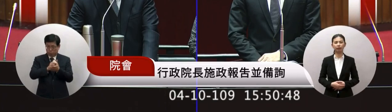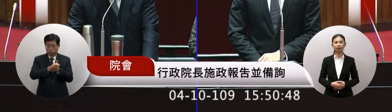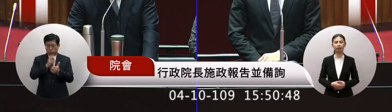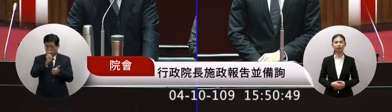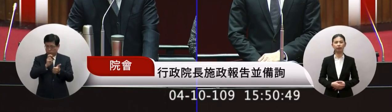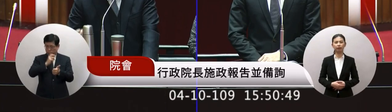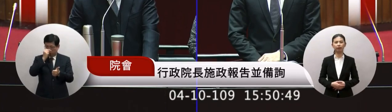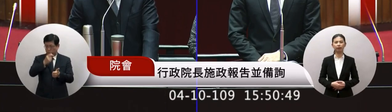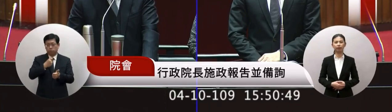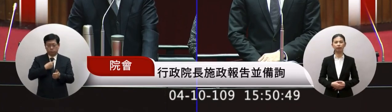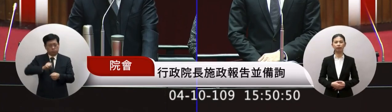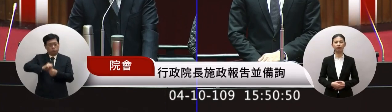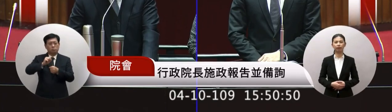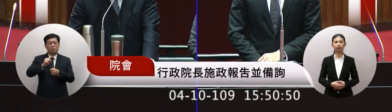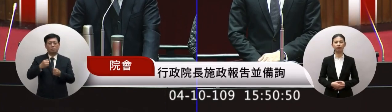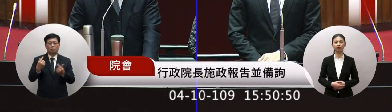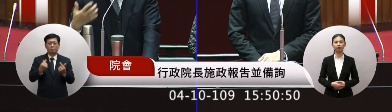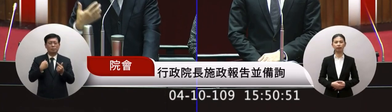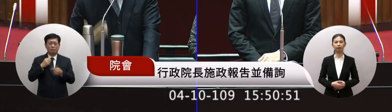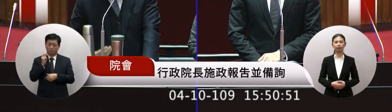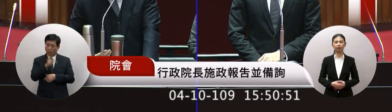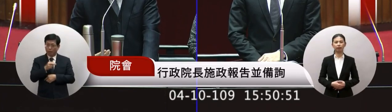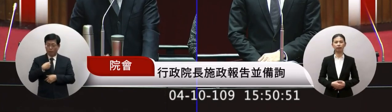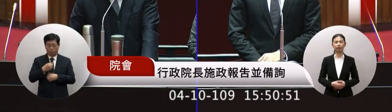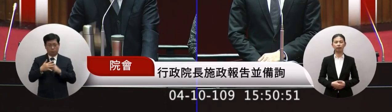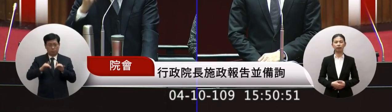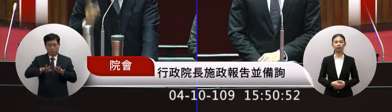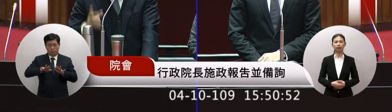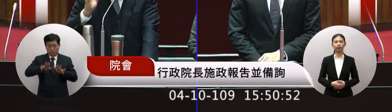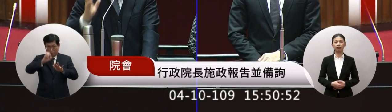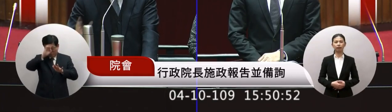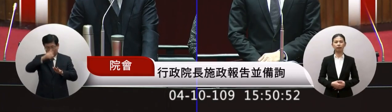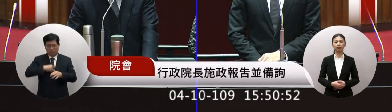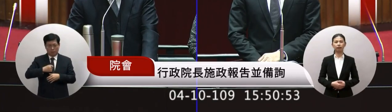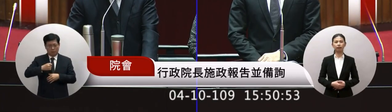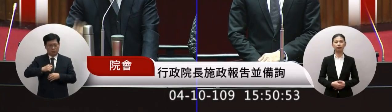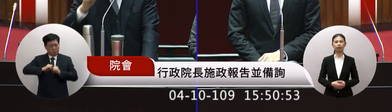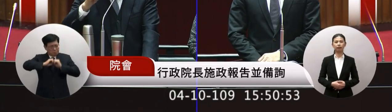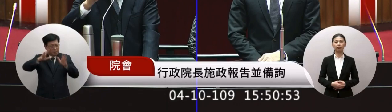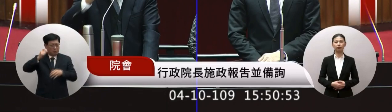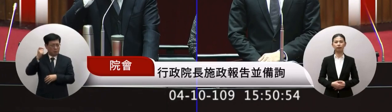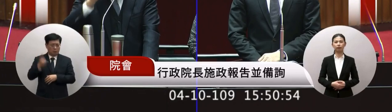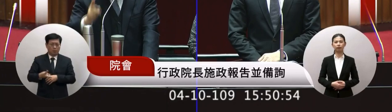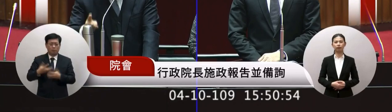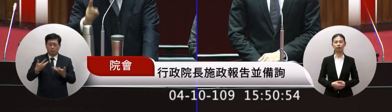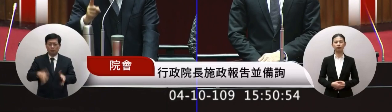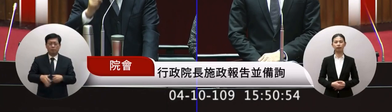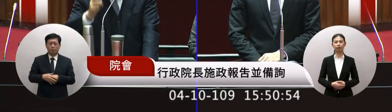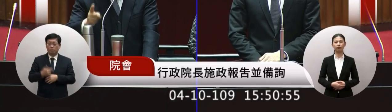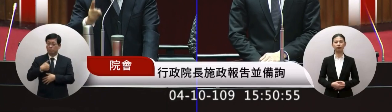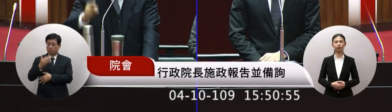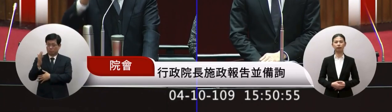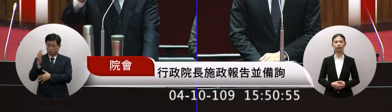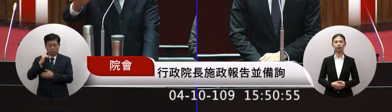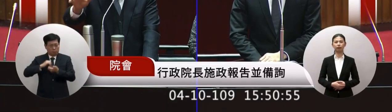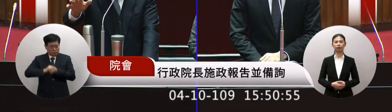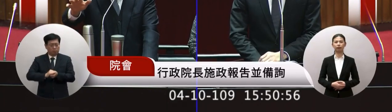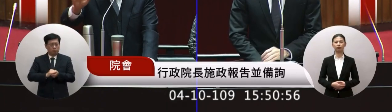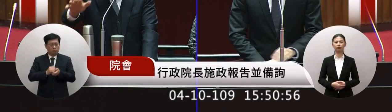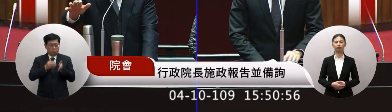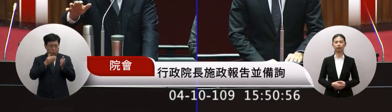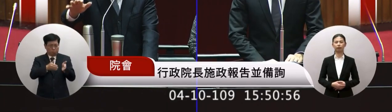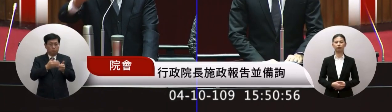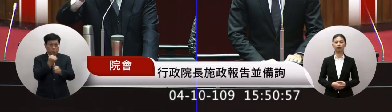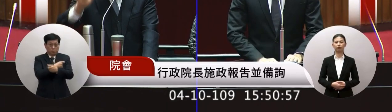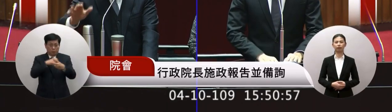照顧所以我們可以看到民進黨政府在三選時說建議對對對老江